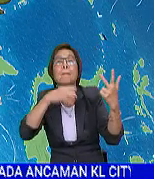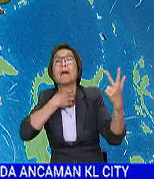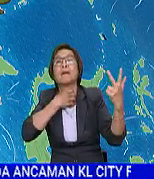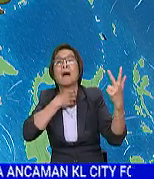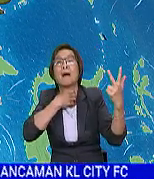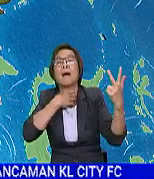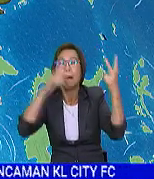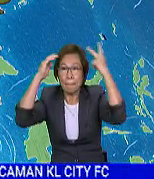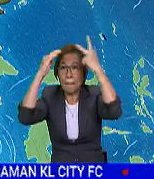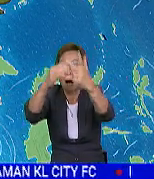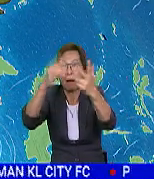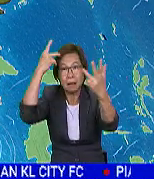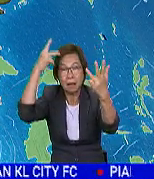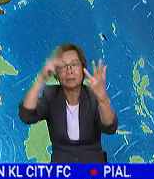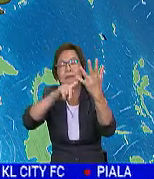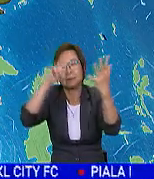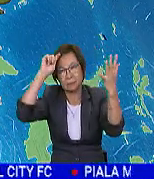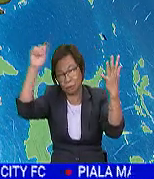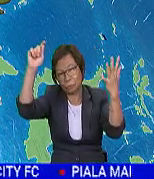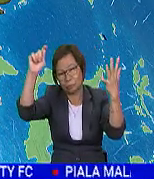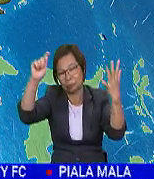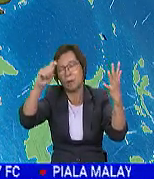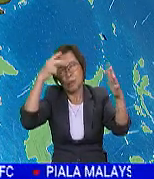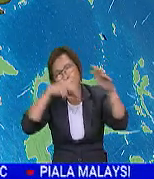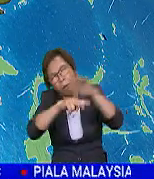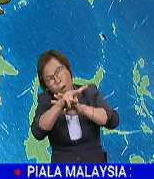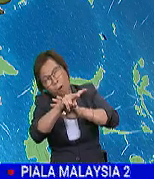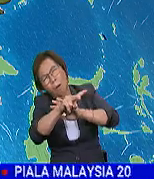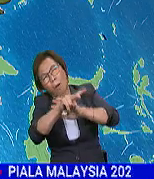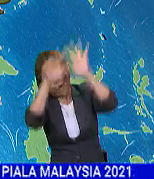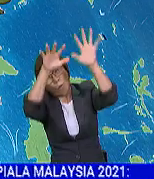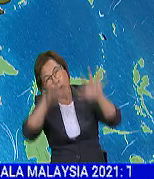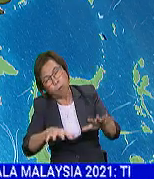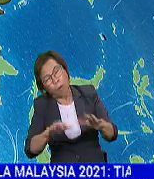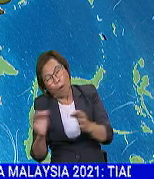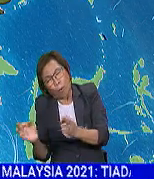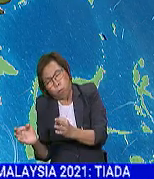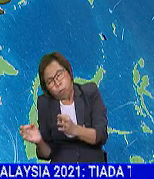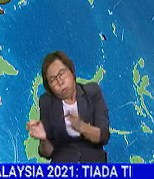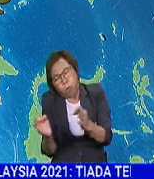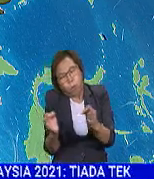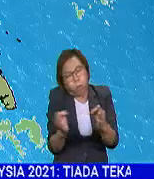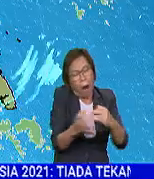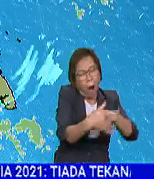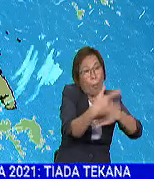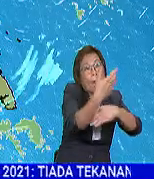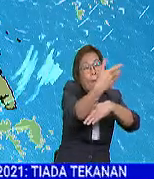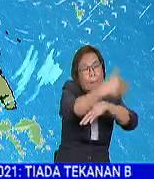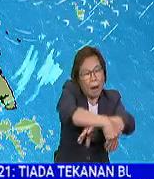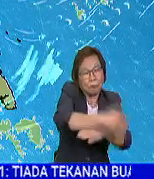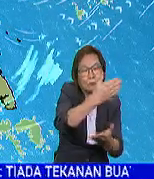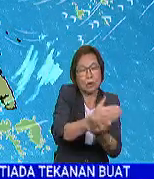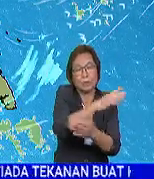perdalaman negeri Pahang, Kelantan dan Terengganu. Diramalkan, keadaan ini akan berlanjutan sehingga ke awal malam nanti